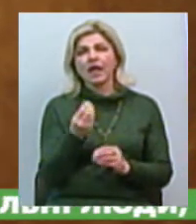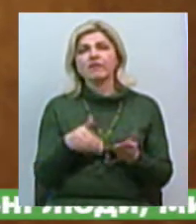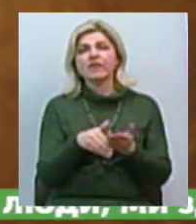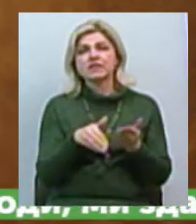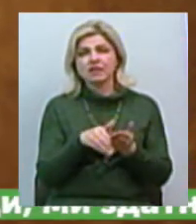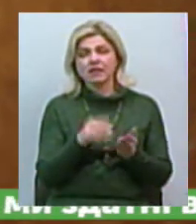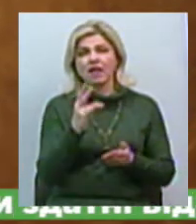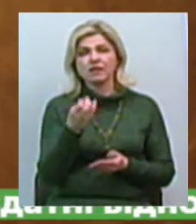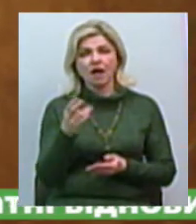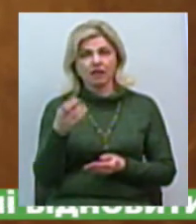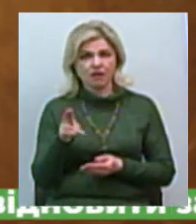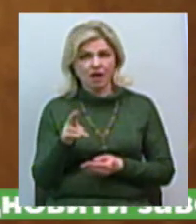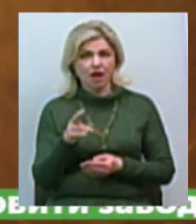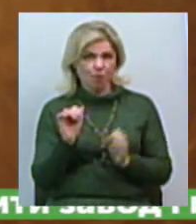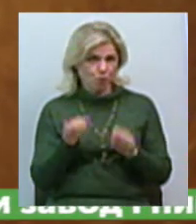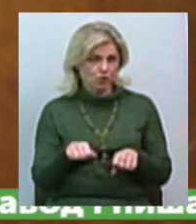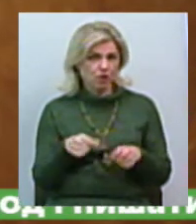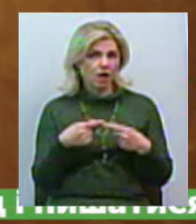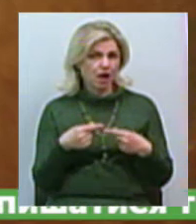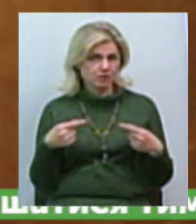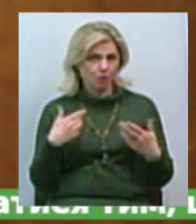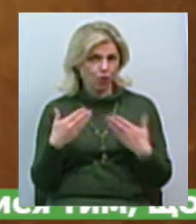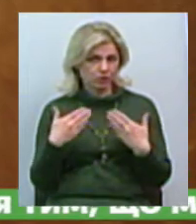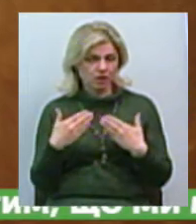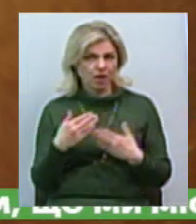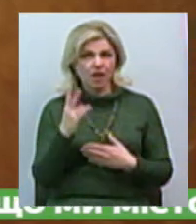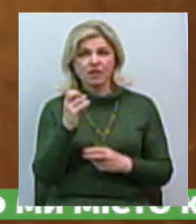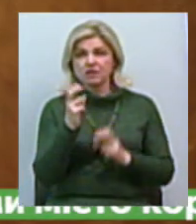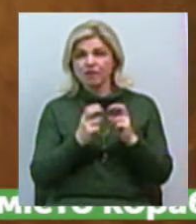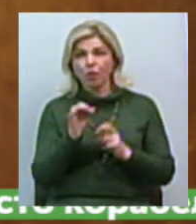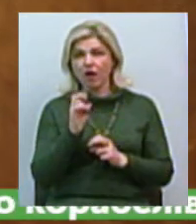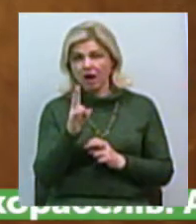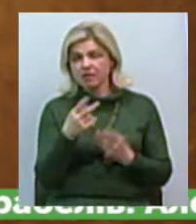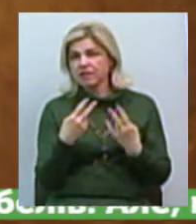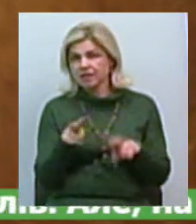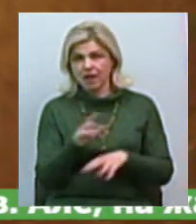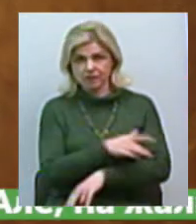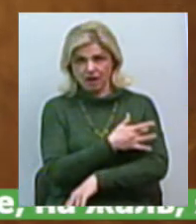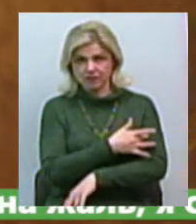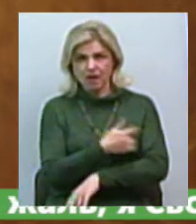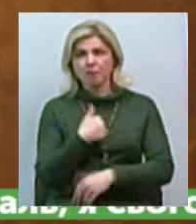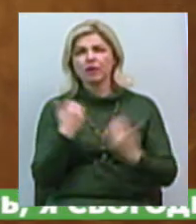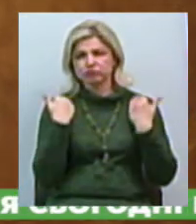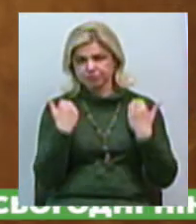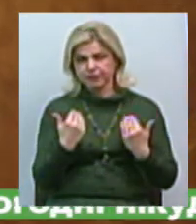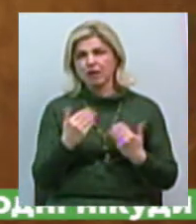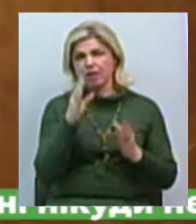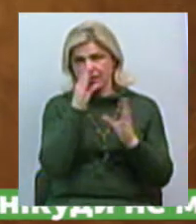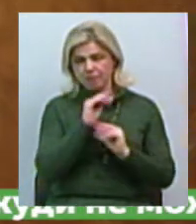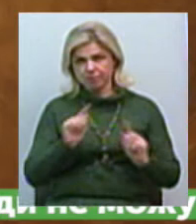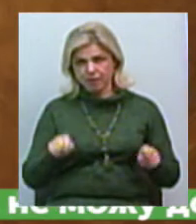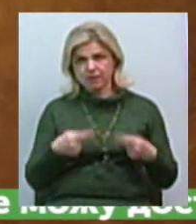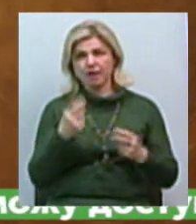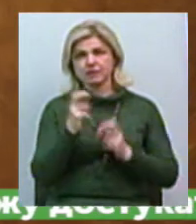к этому можна по-разному відноситься. На заводі океан і нужны няні. Ми сильні люди, ми способні підняти завод. І